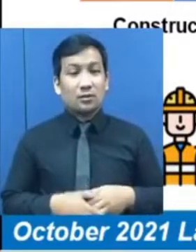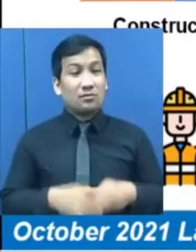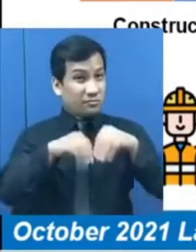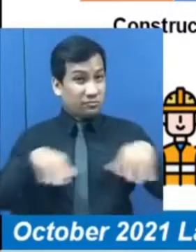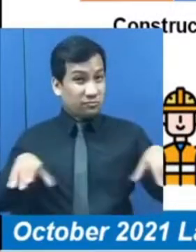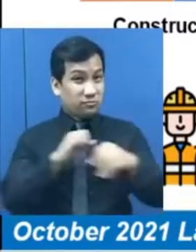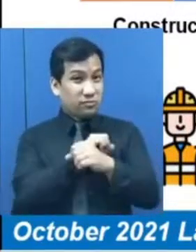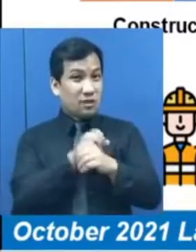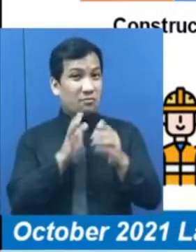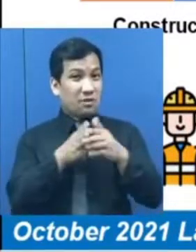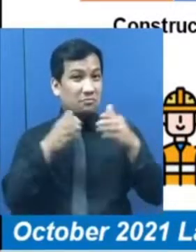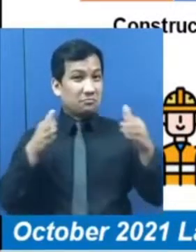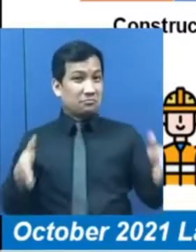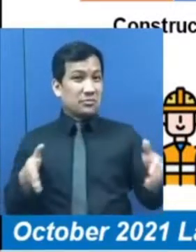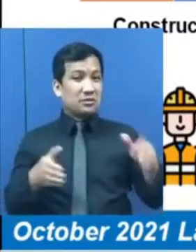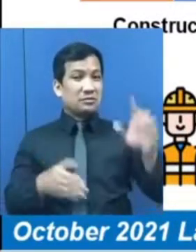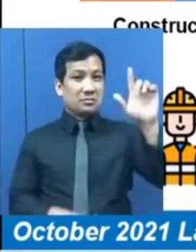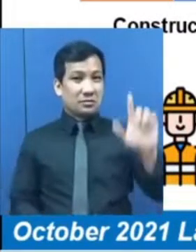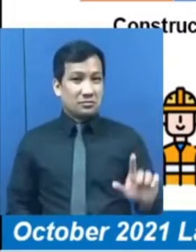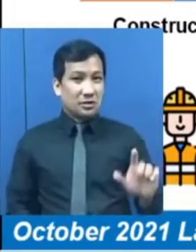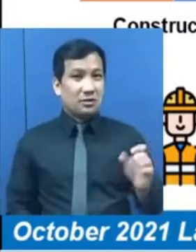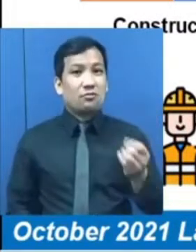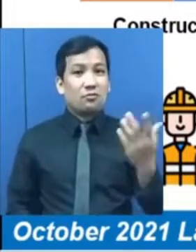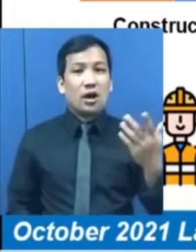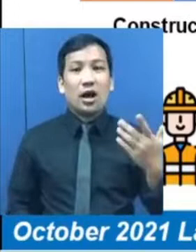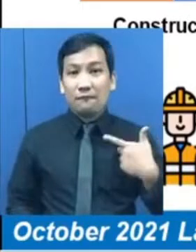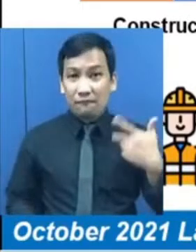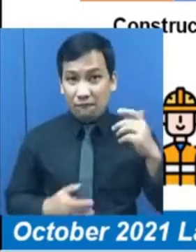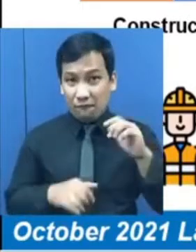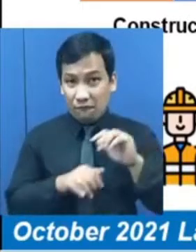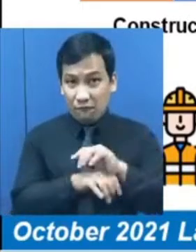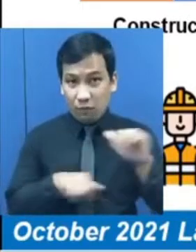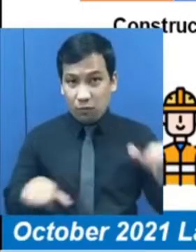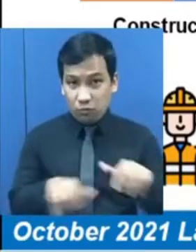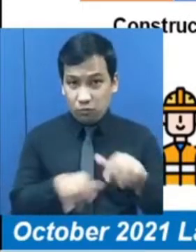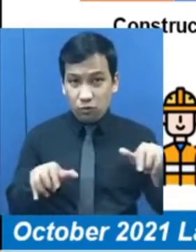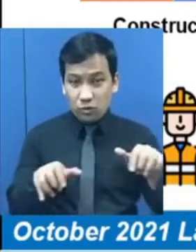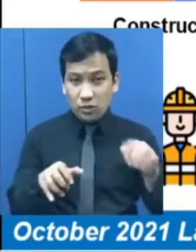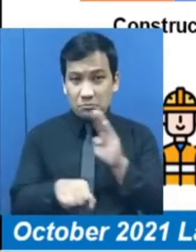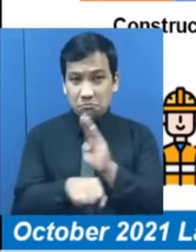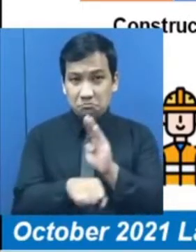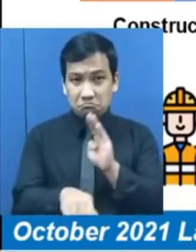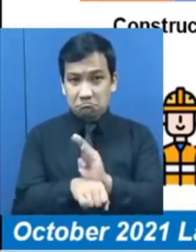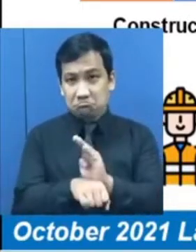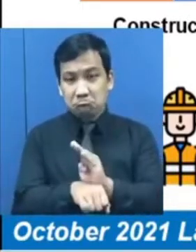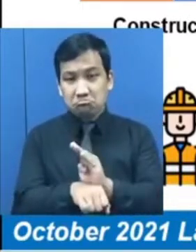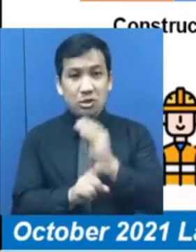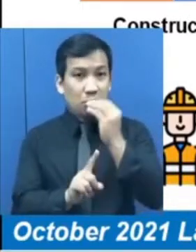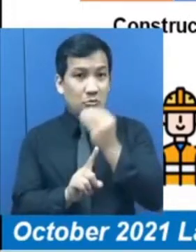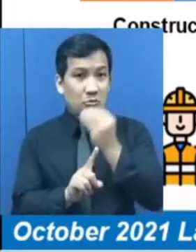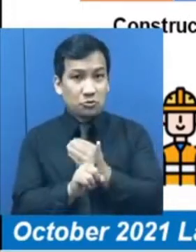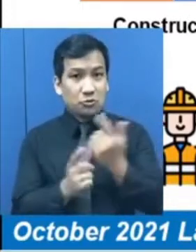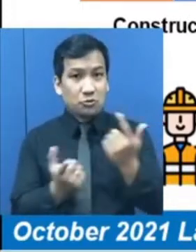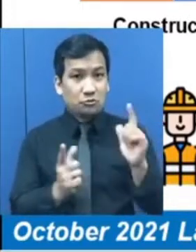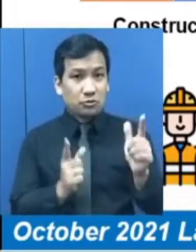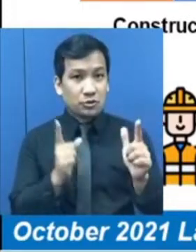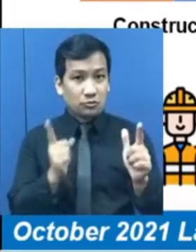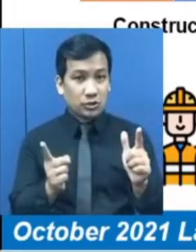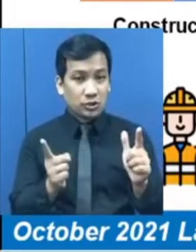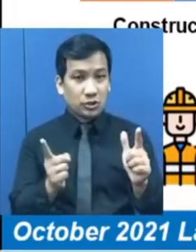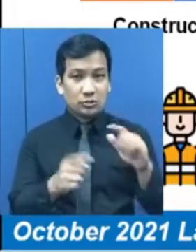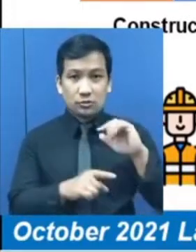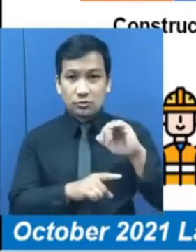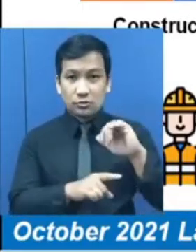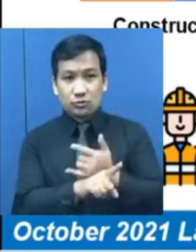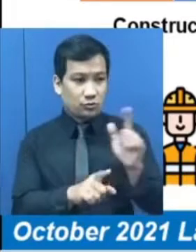pinakamalaking pagbaba sa bilang ng may trabaho o negosyo kung ikumpara ang Oktober 2021 sa Hulyo